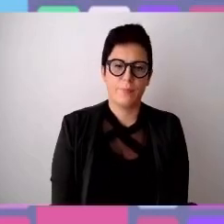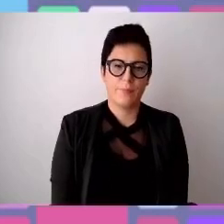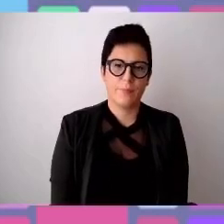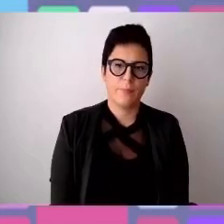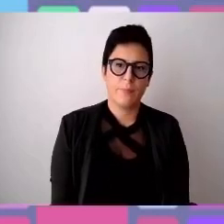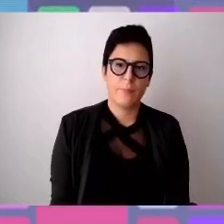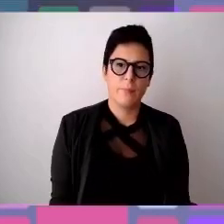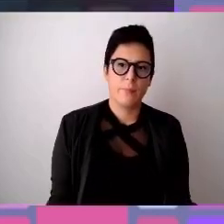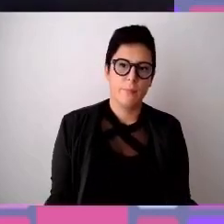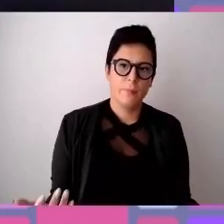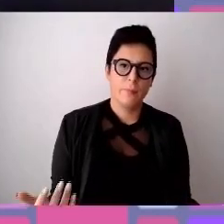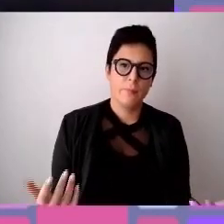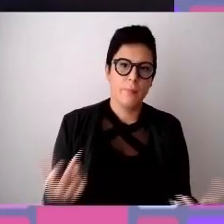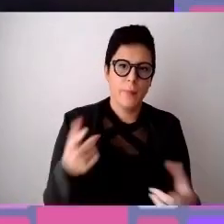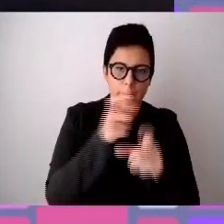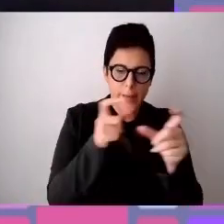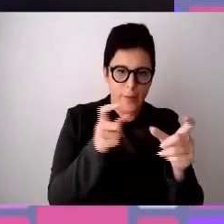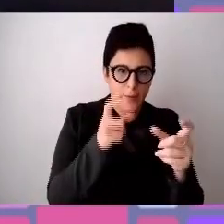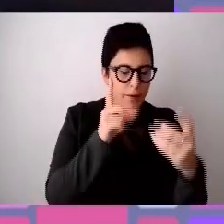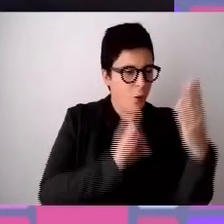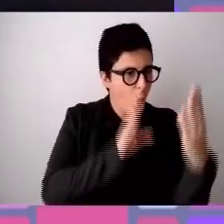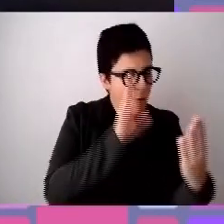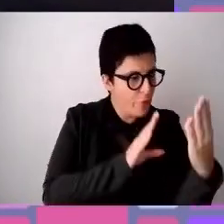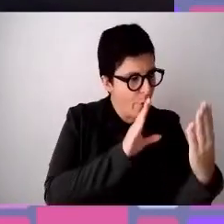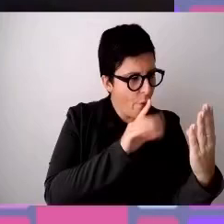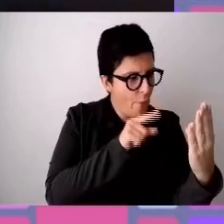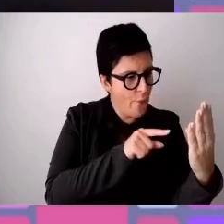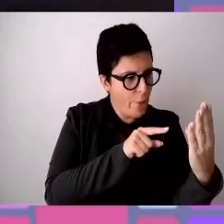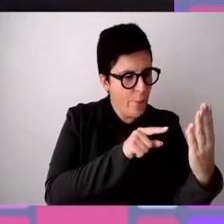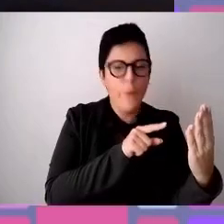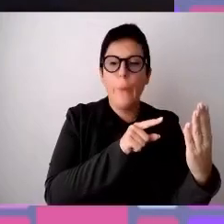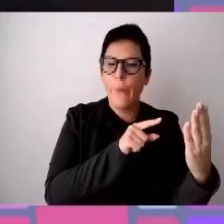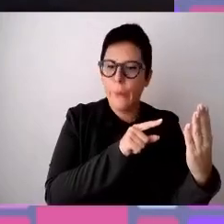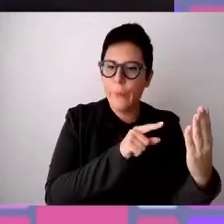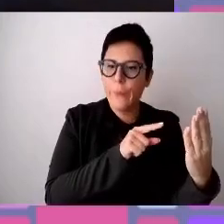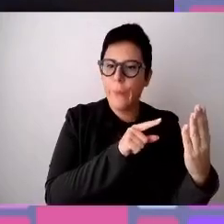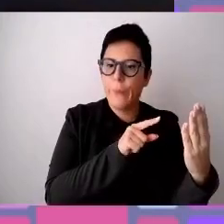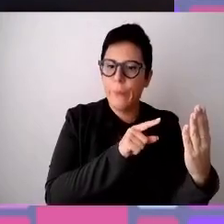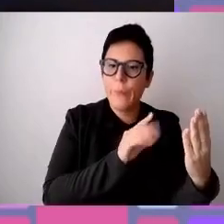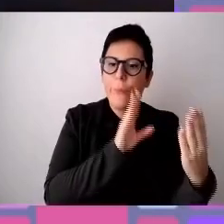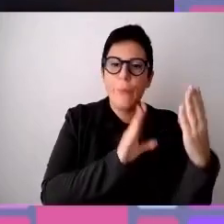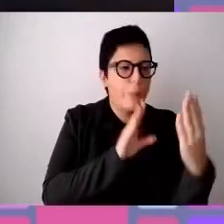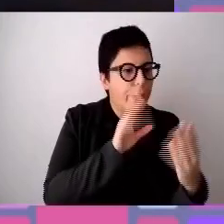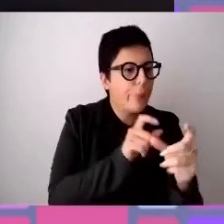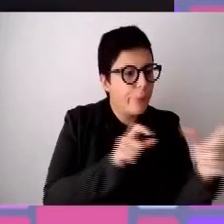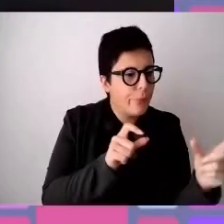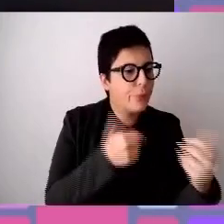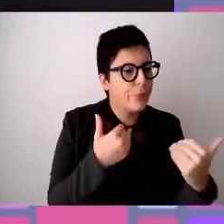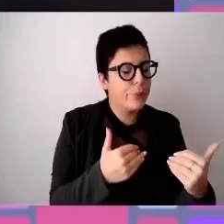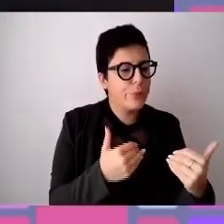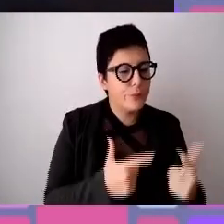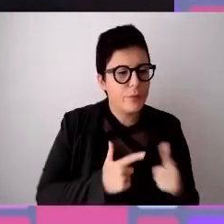avere un confronto con una persona è sempre più anche da più soddisfazione perché poi quando